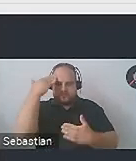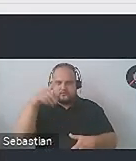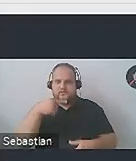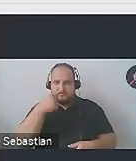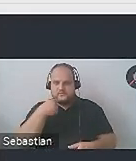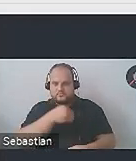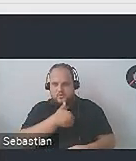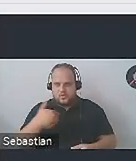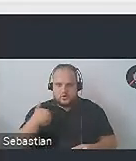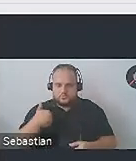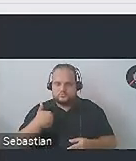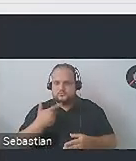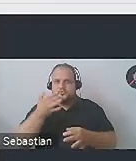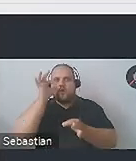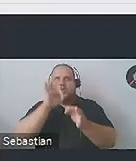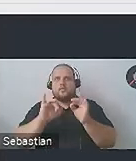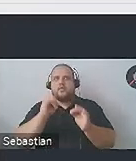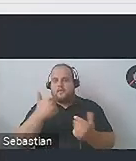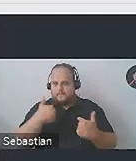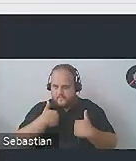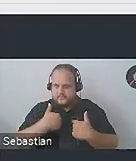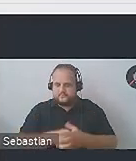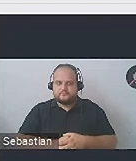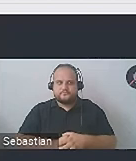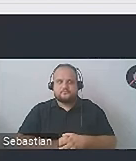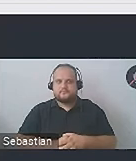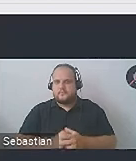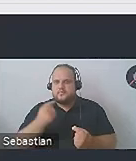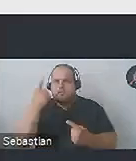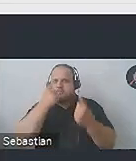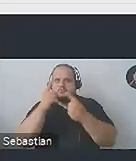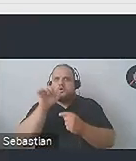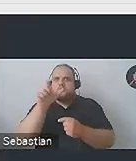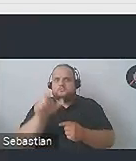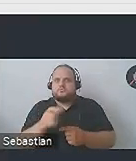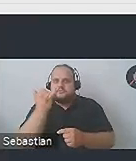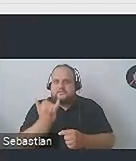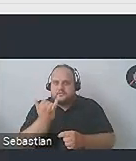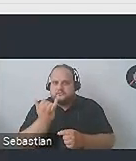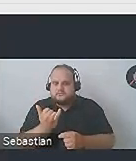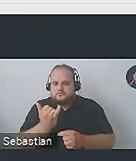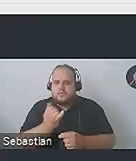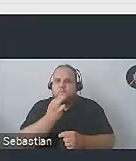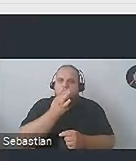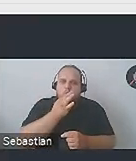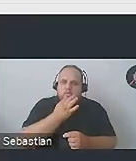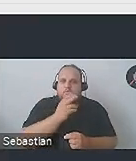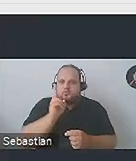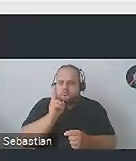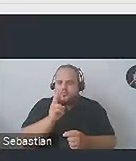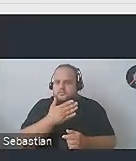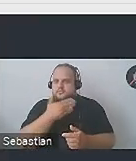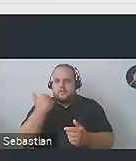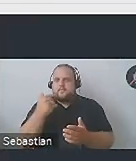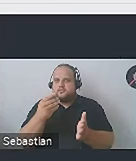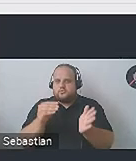polskiego tak idealnie jak my. Nie myślimy o tym, że dziecko albo młody nastolatek jeszcze nie ma tak